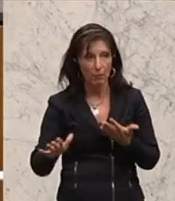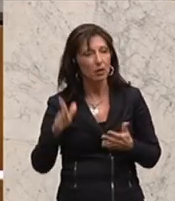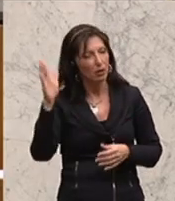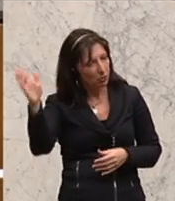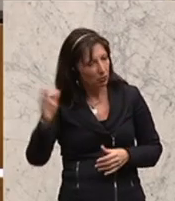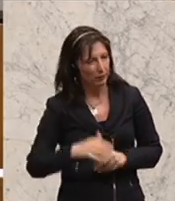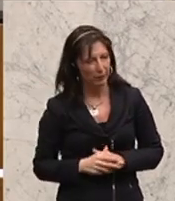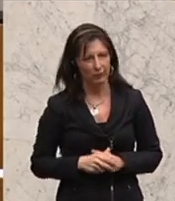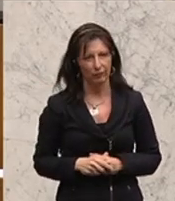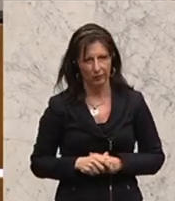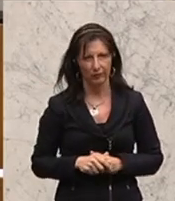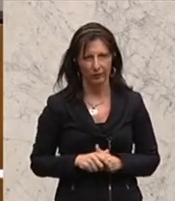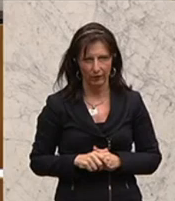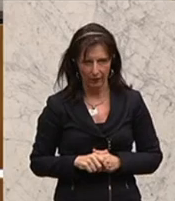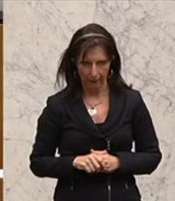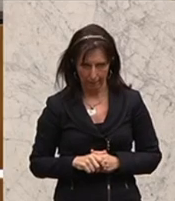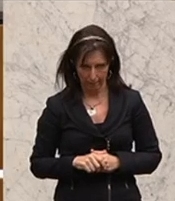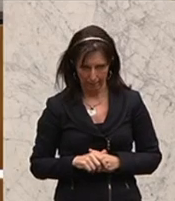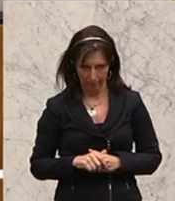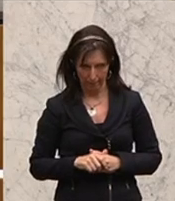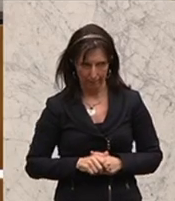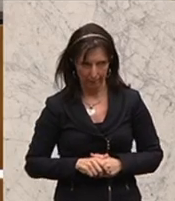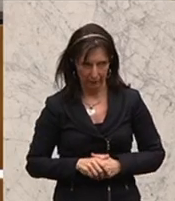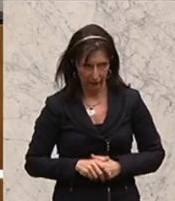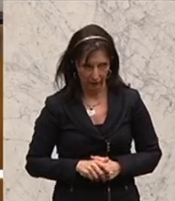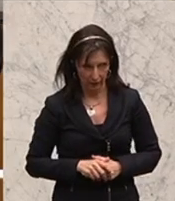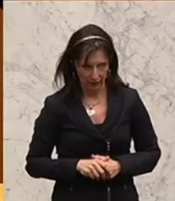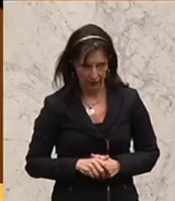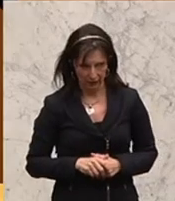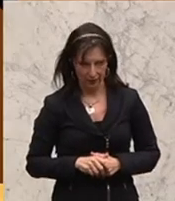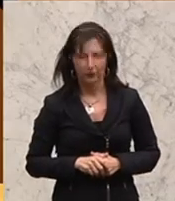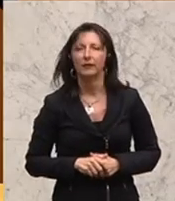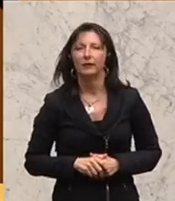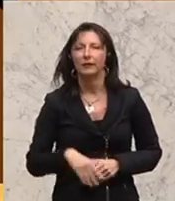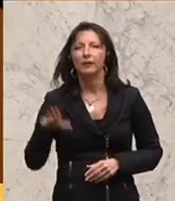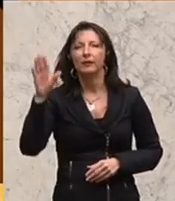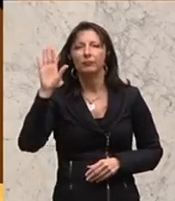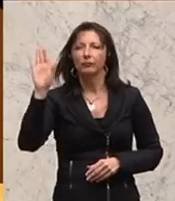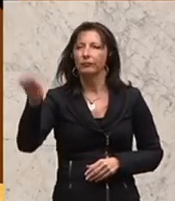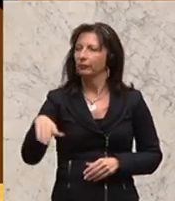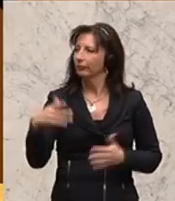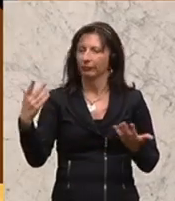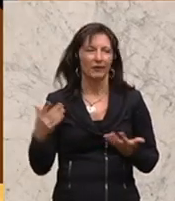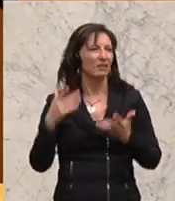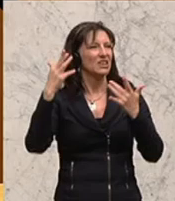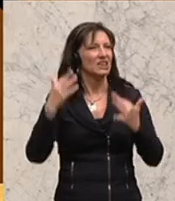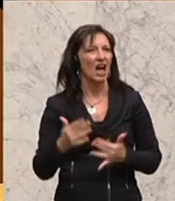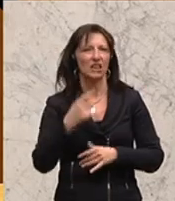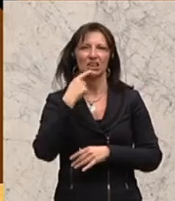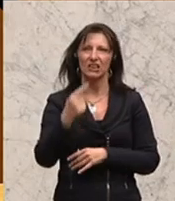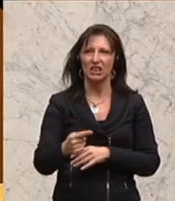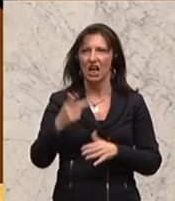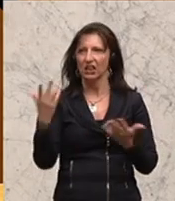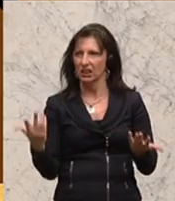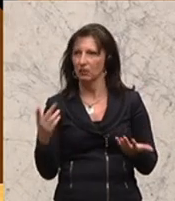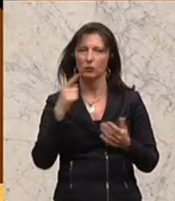Also spielen Sie nicht Zahlen gegen Zahlen aus, sondern schauen